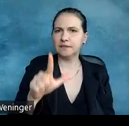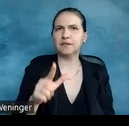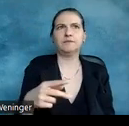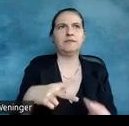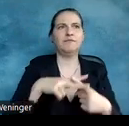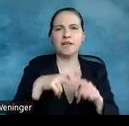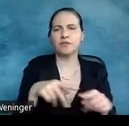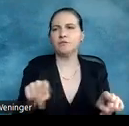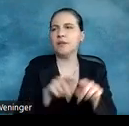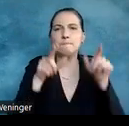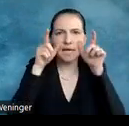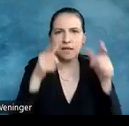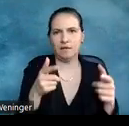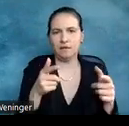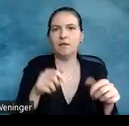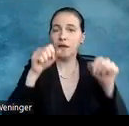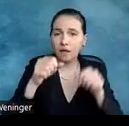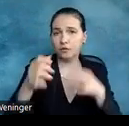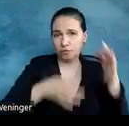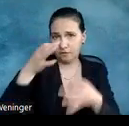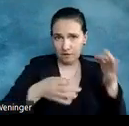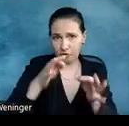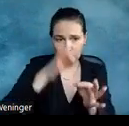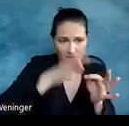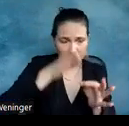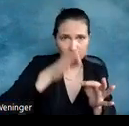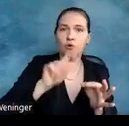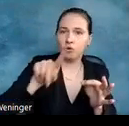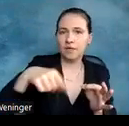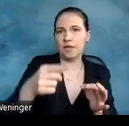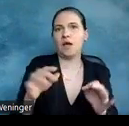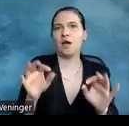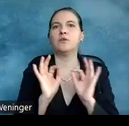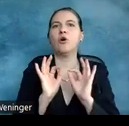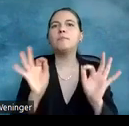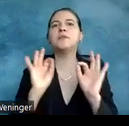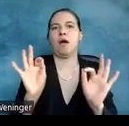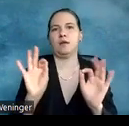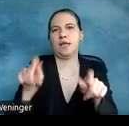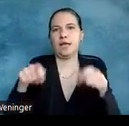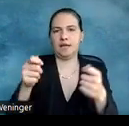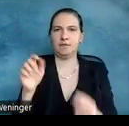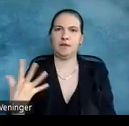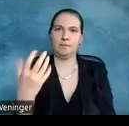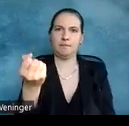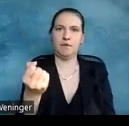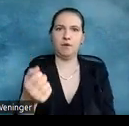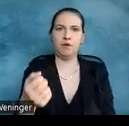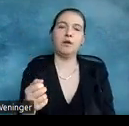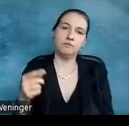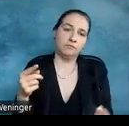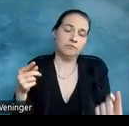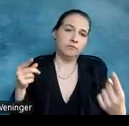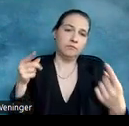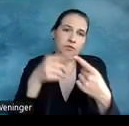Brille, die spezifisch gemessen werden kann, ein optimales Ergebnis zu erzielen. Für mich zielführend, wenn ich